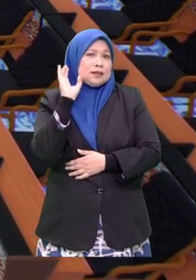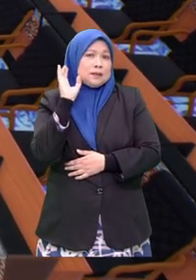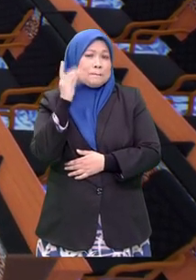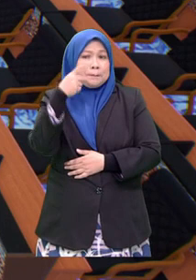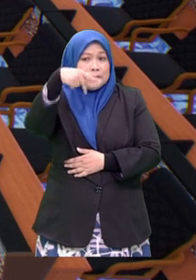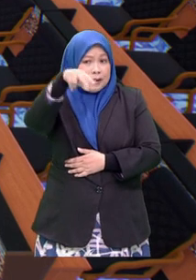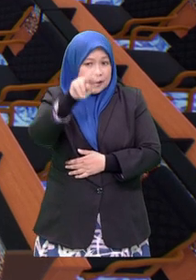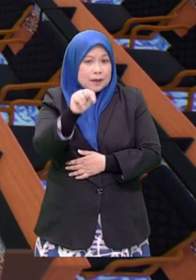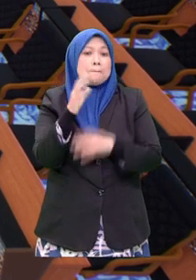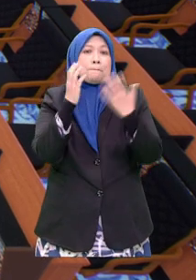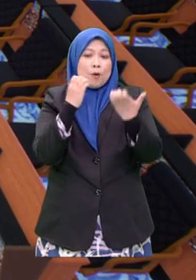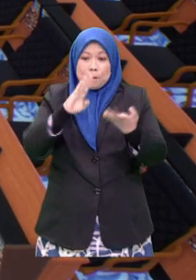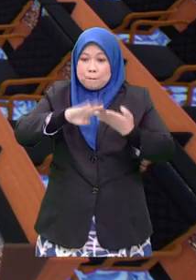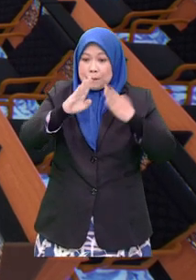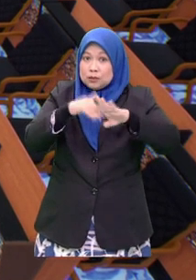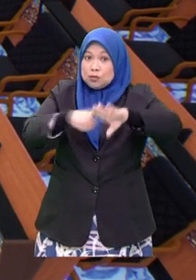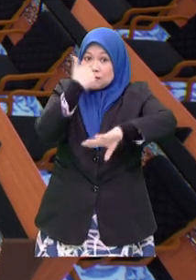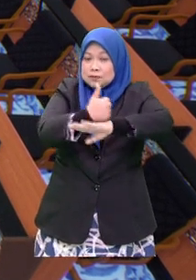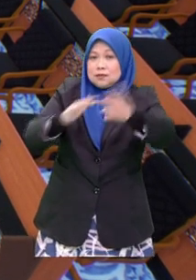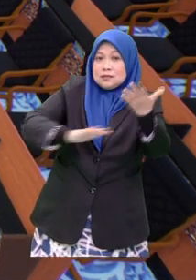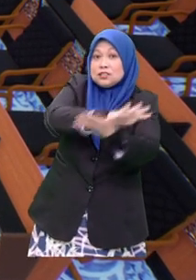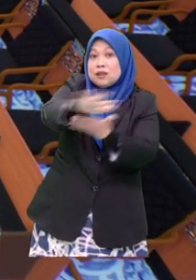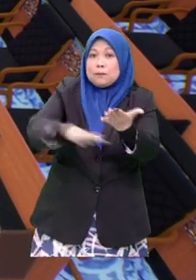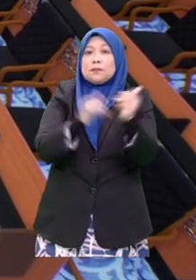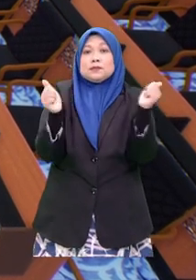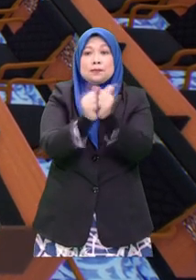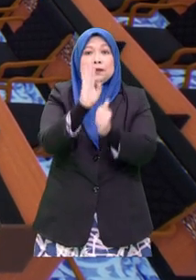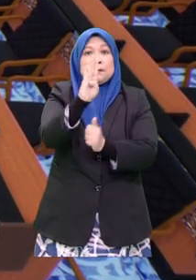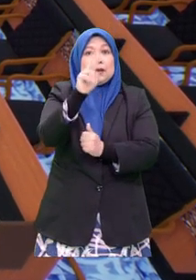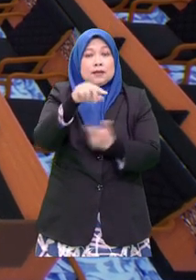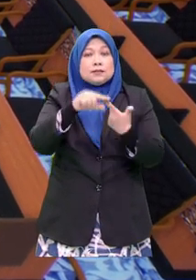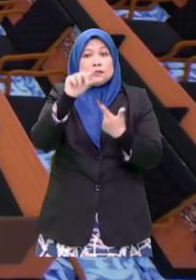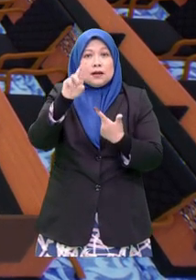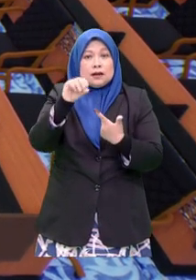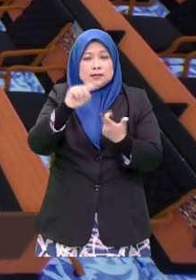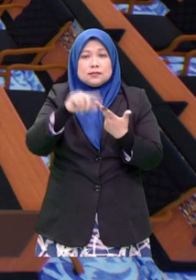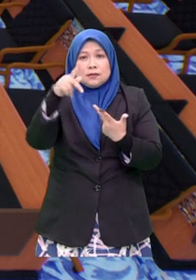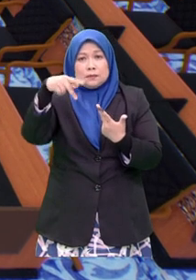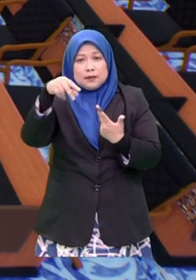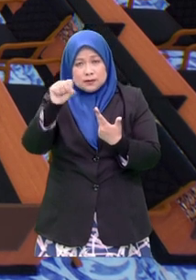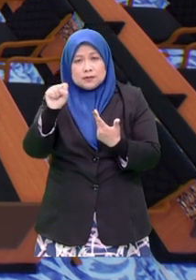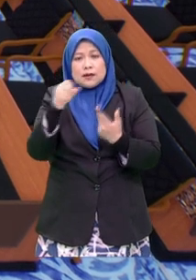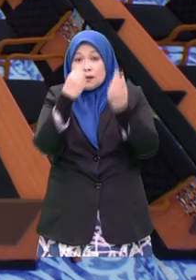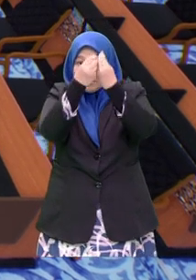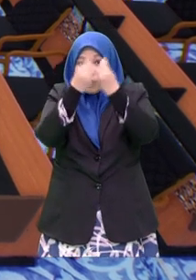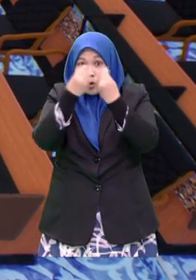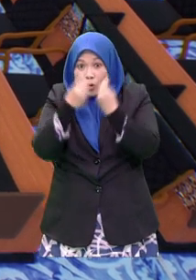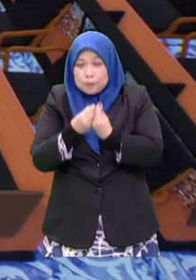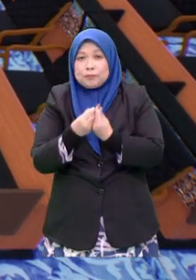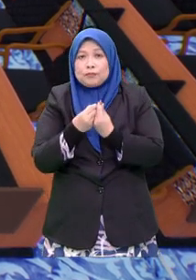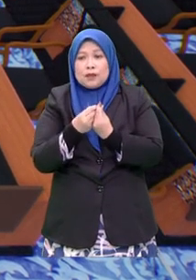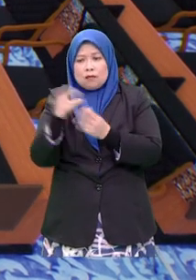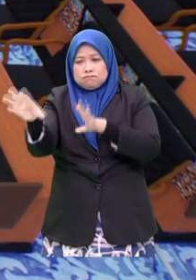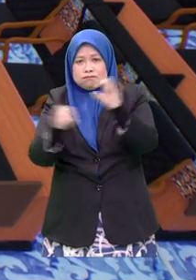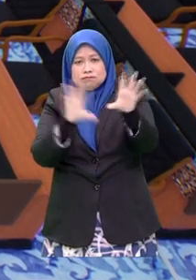Yawa PN mahu bentuk kerajaan campuran bersama dengan BN, GPS dan GRS. Kalau ikut perkiraan di sini,